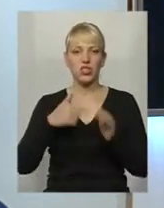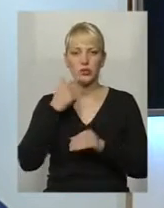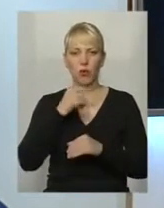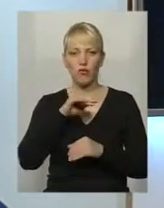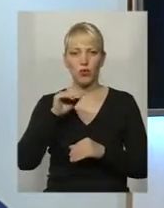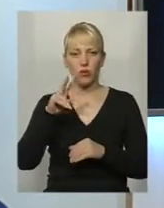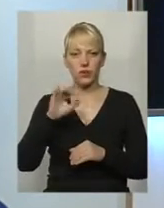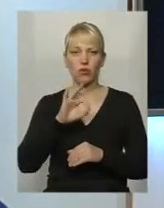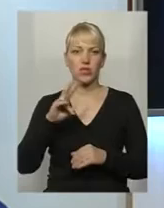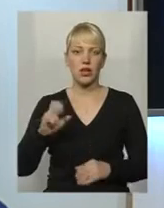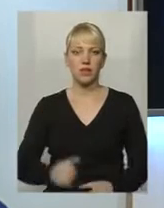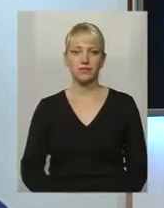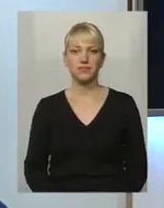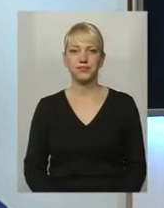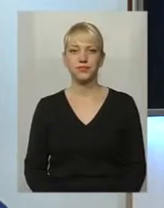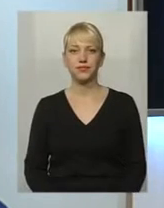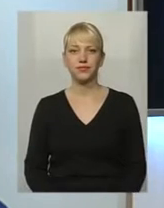жестову умову Оксани Фіновської.